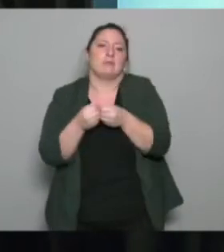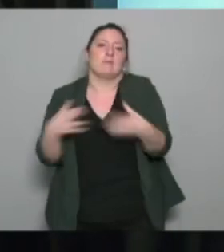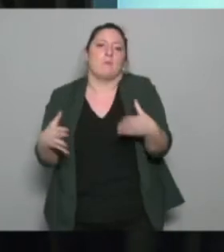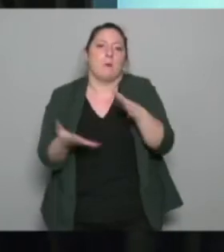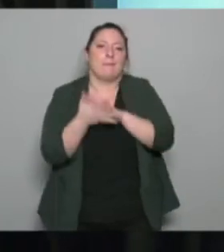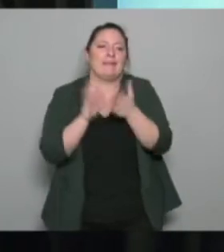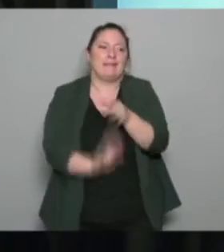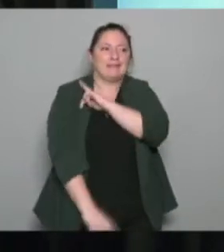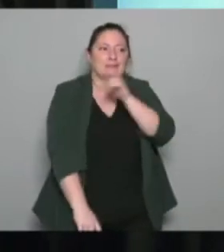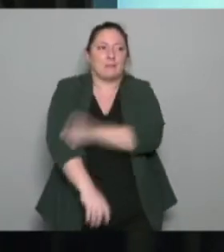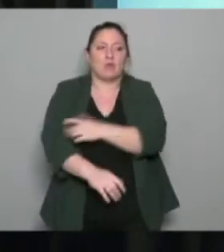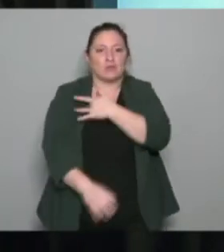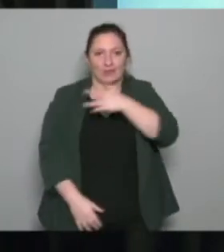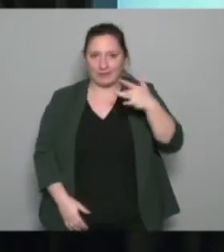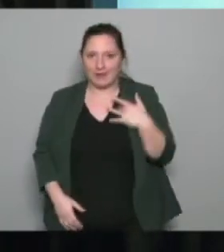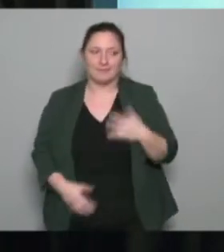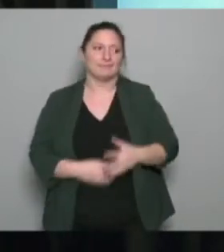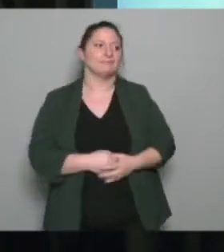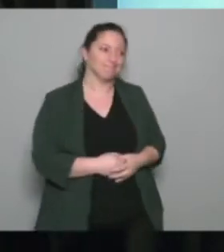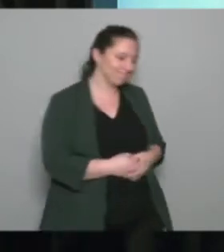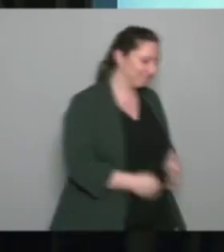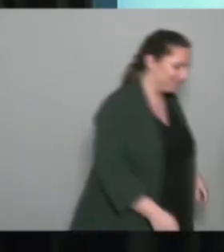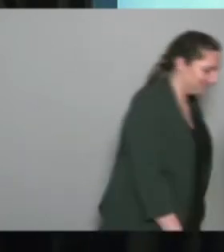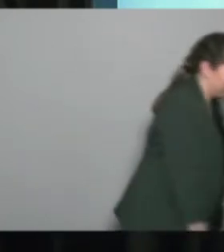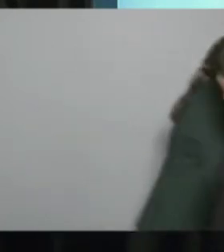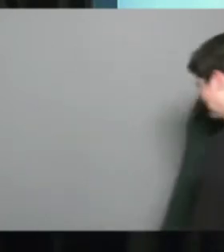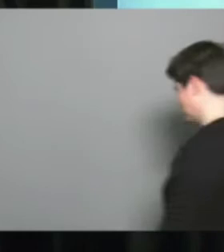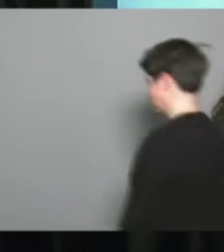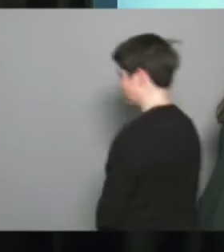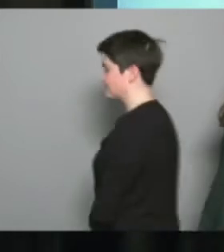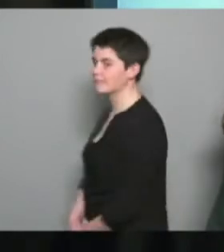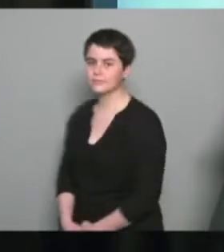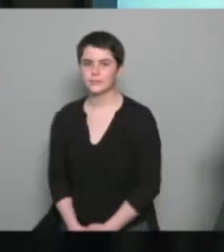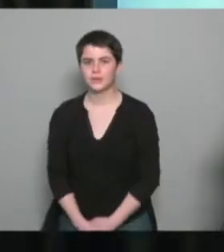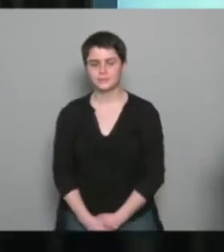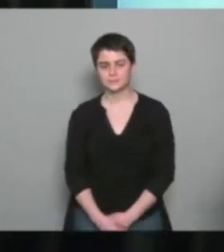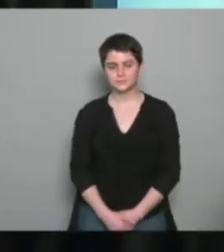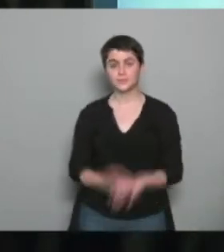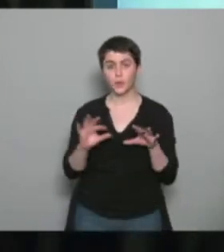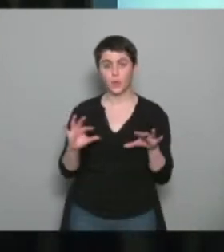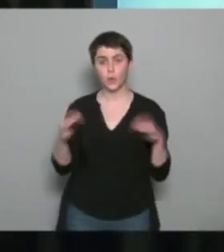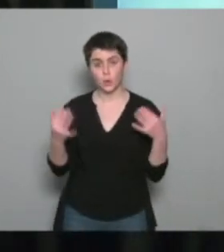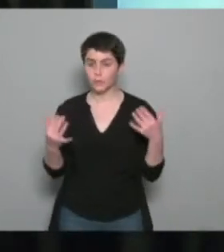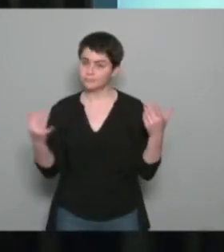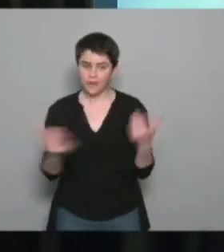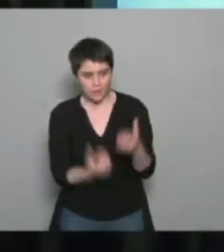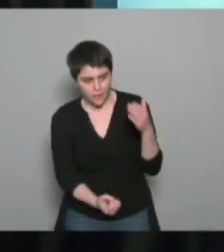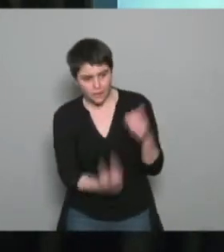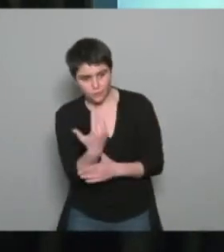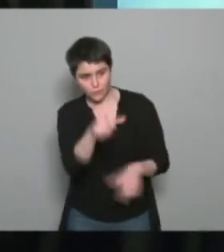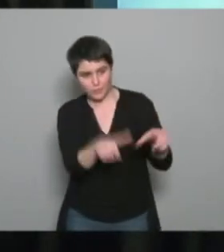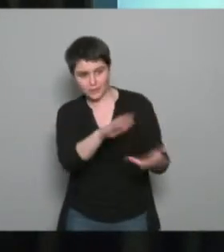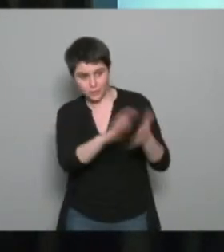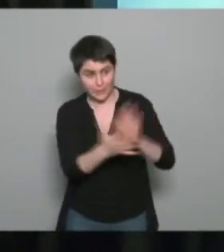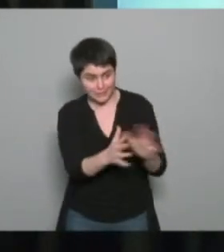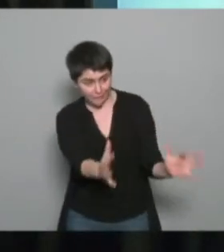c'est à la fois attirer le nouveau public parce qu'on le voit aujourd'hui il une évolution au niveau du sport notre coeur